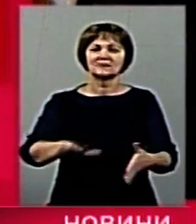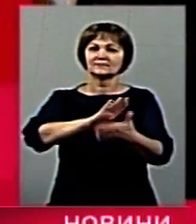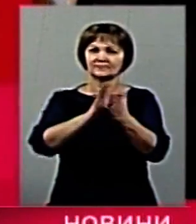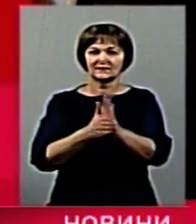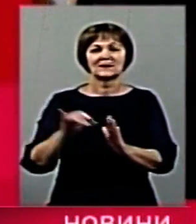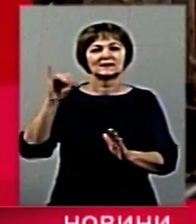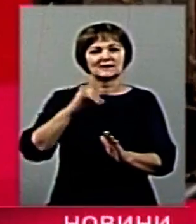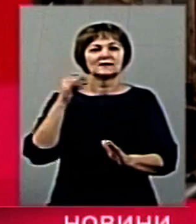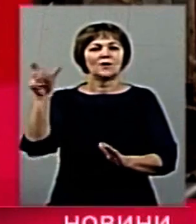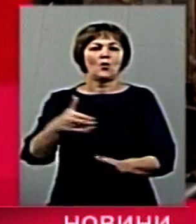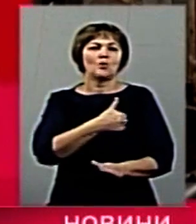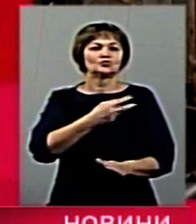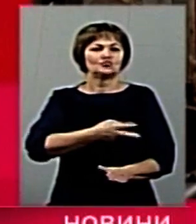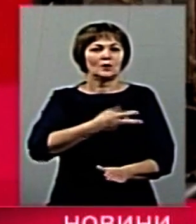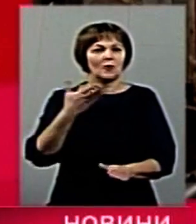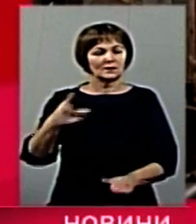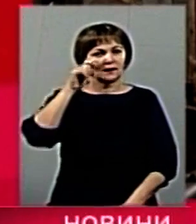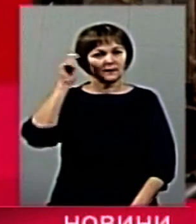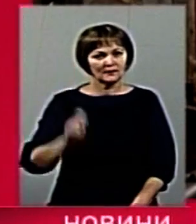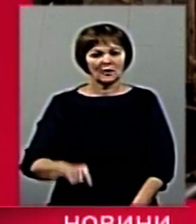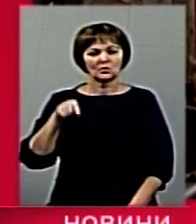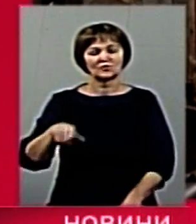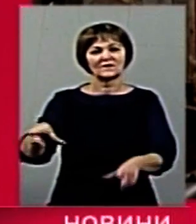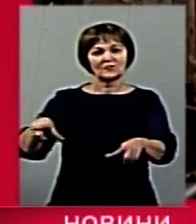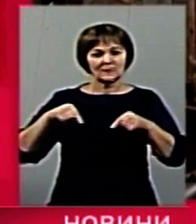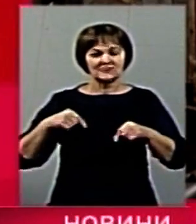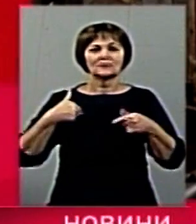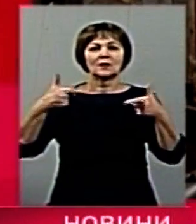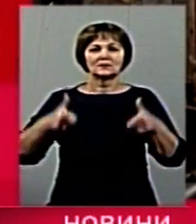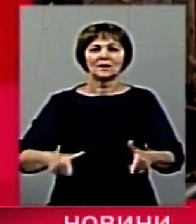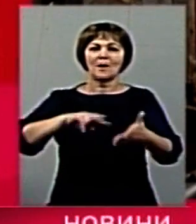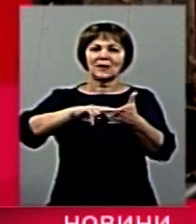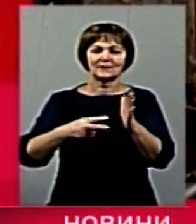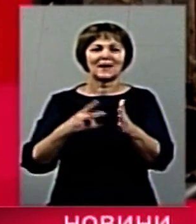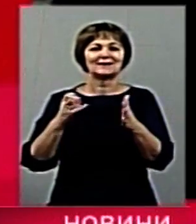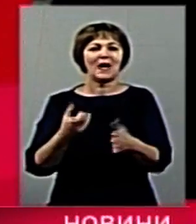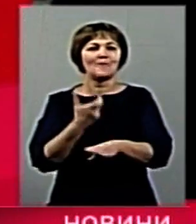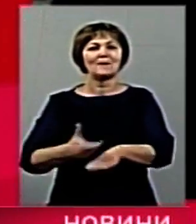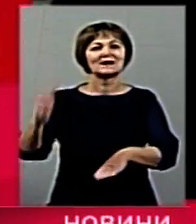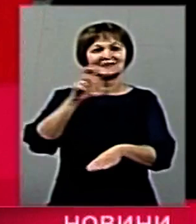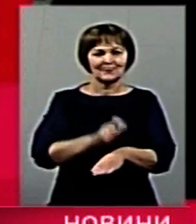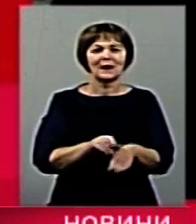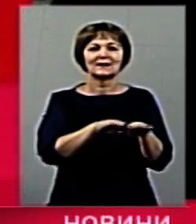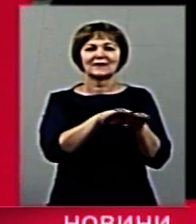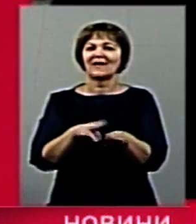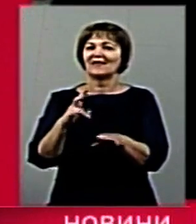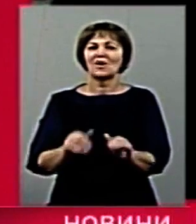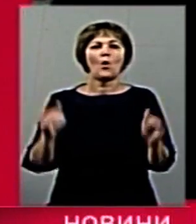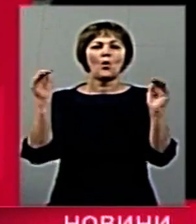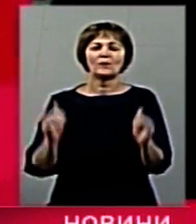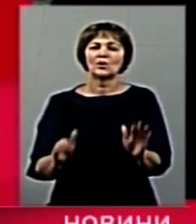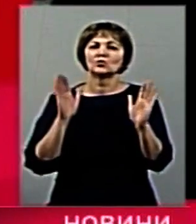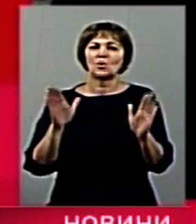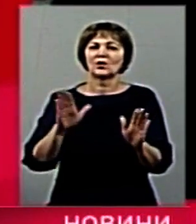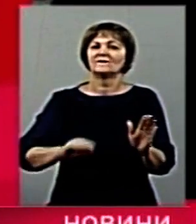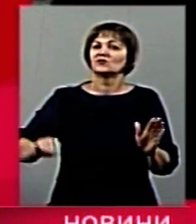зацікавило наших китайських партнерів. Ми плануємо працювати з компанією «Жонтангбас» на максимальному рівні і не обмежуватись лише поставкою електробусів